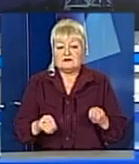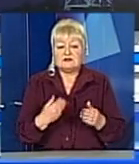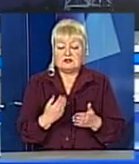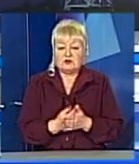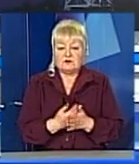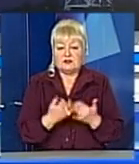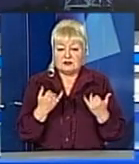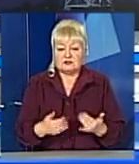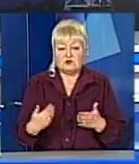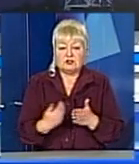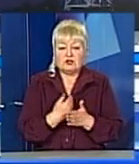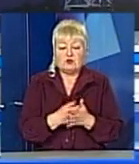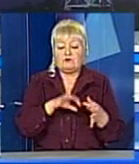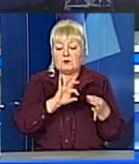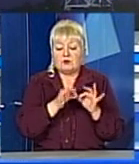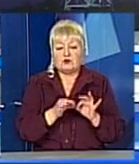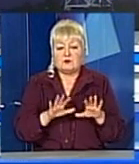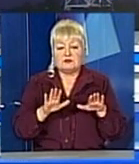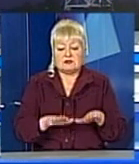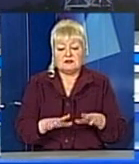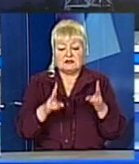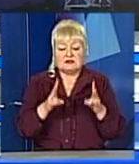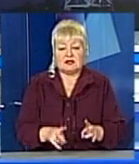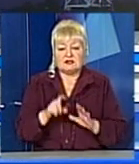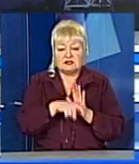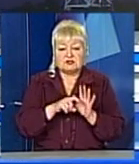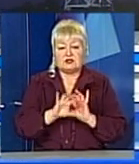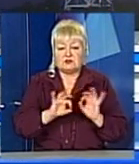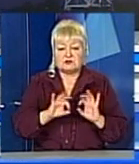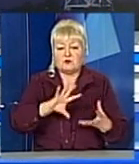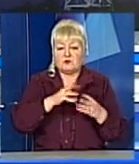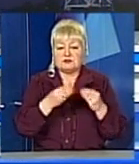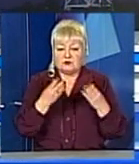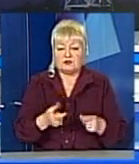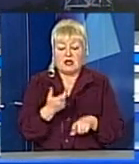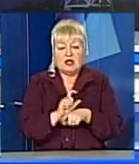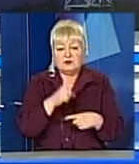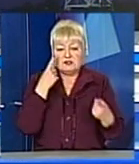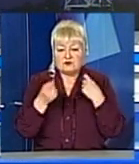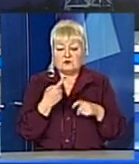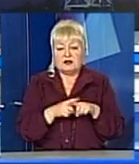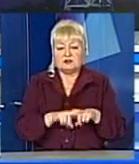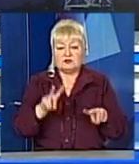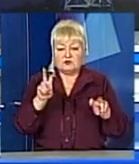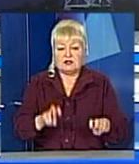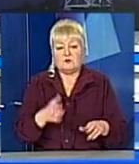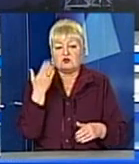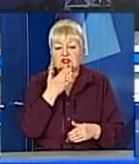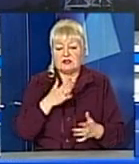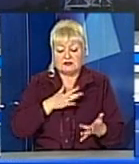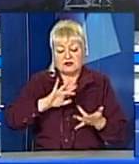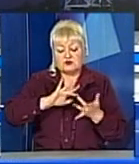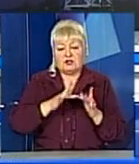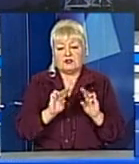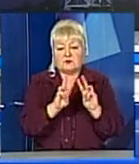Нові подробиці з місця трагедії на шахті розповімо вже у підсумку дня. Також більше інформації на цю тему і не лише читайте на нашому інтернет